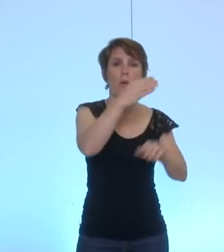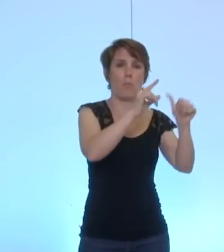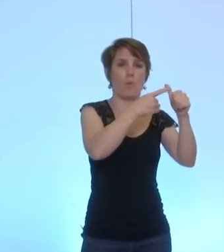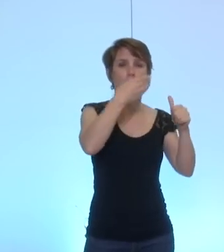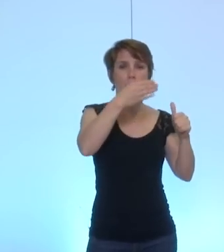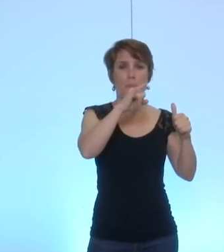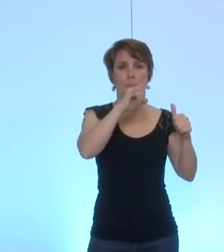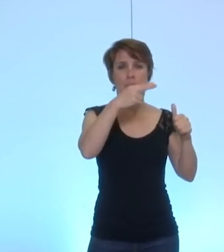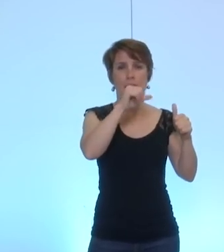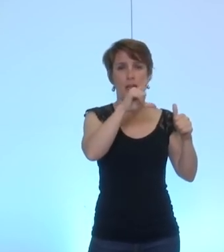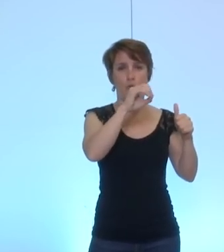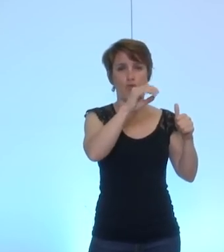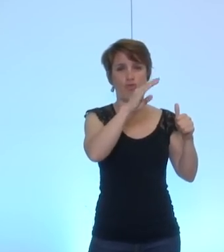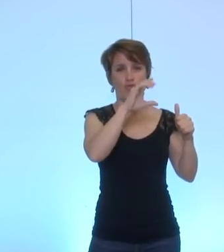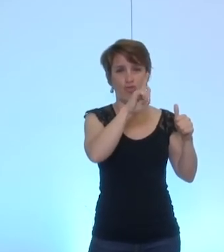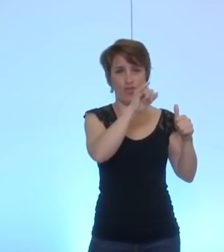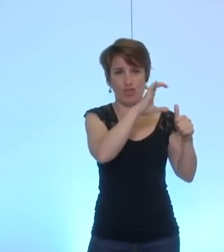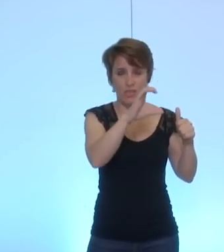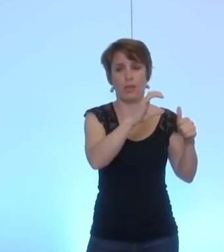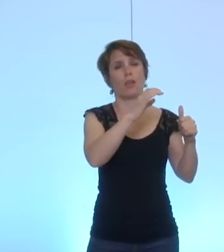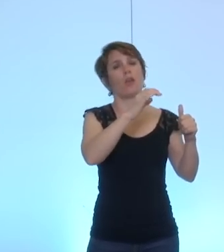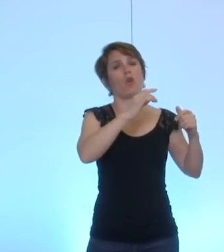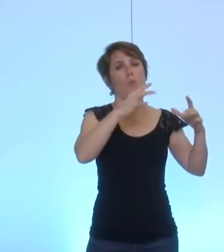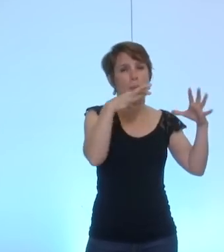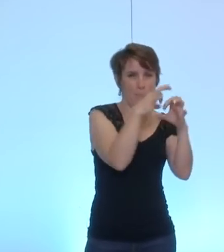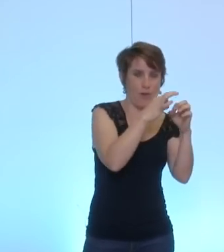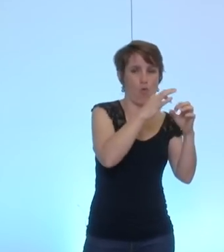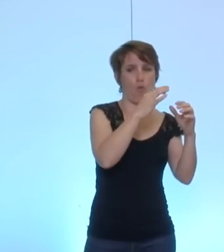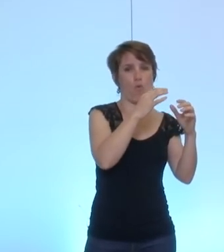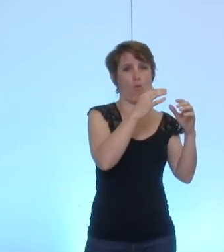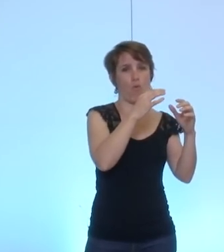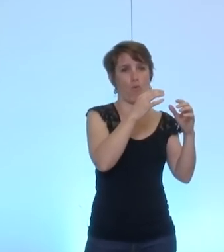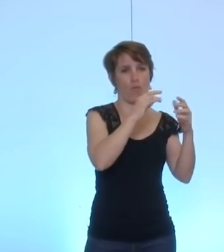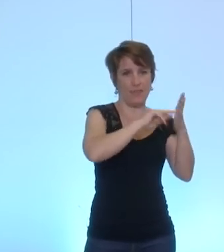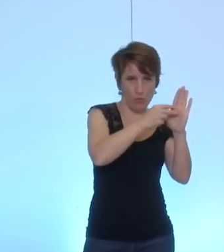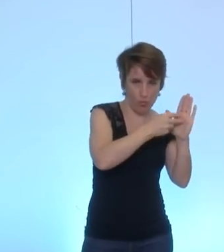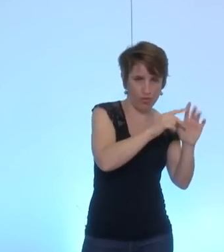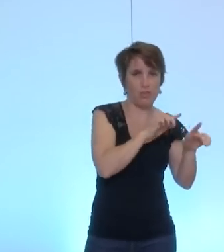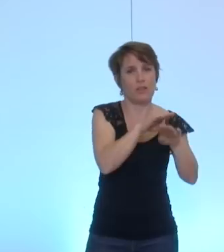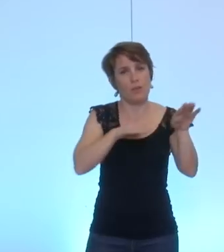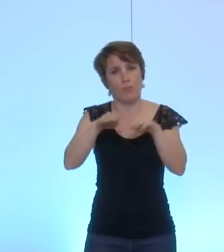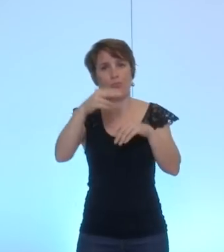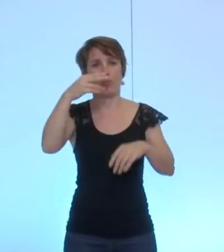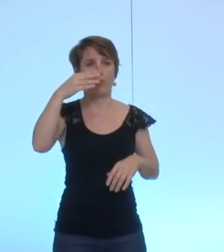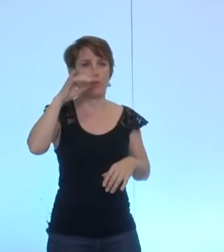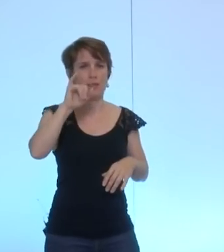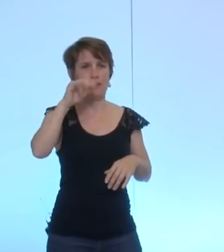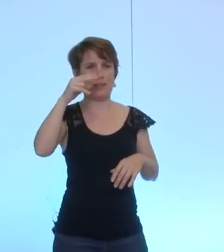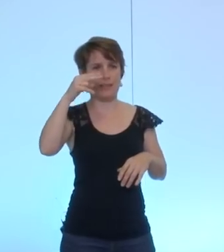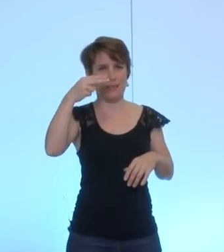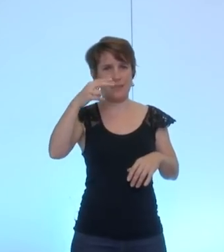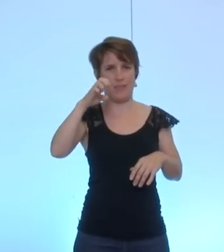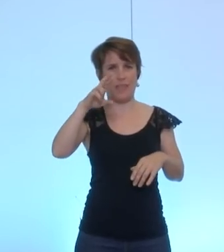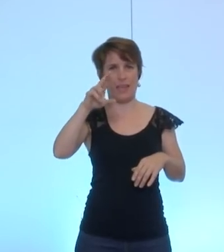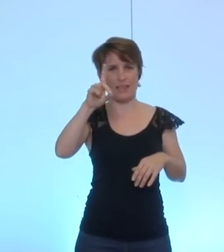Minalogique, Micro, Nanotechnologie et Tenerdis,'est tout ce qui est énergie renouvelable, notamment dans l'hydrogène,